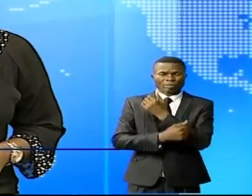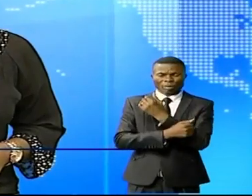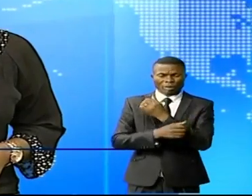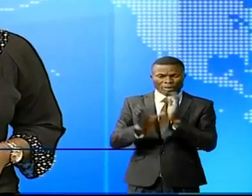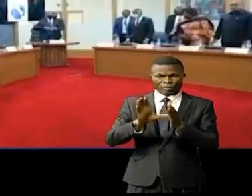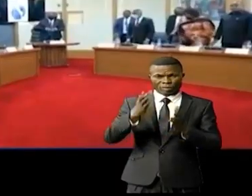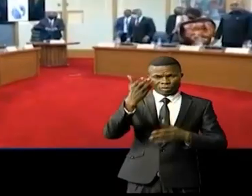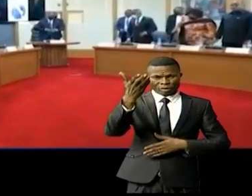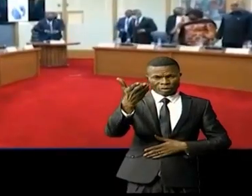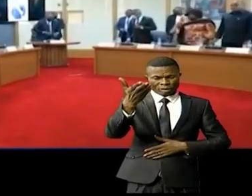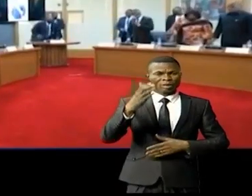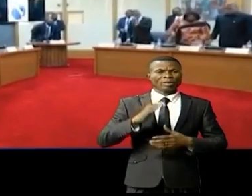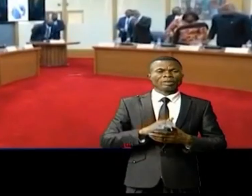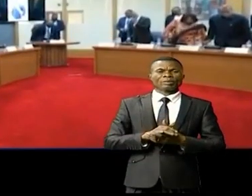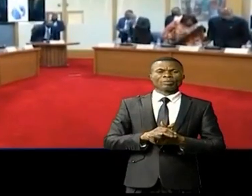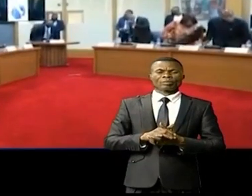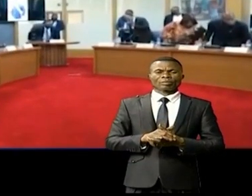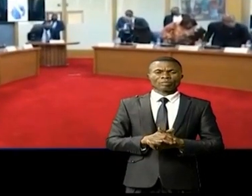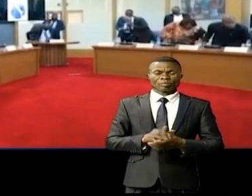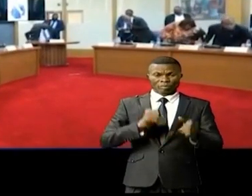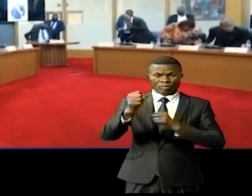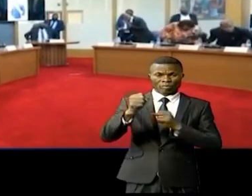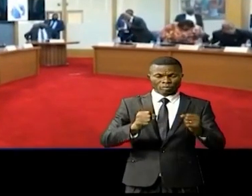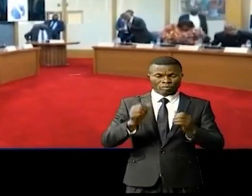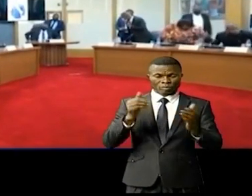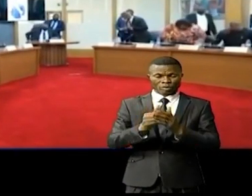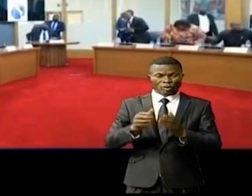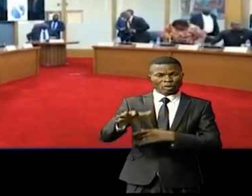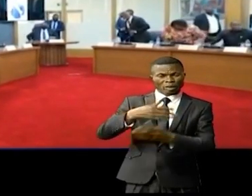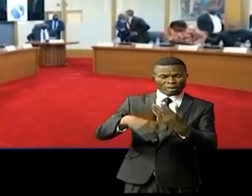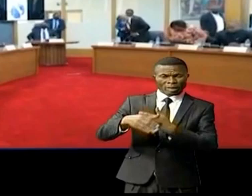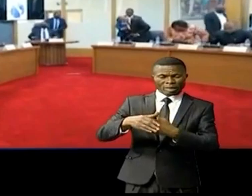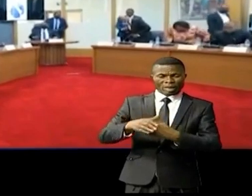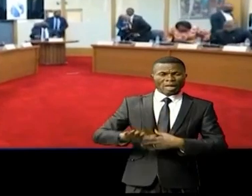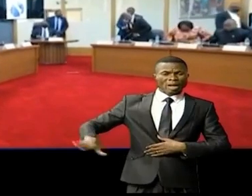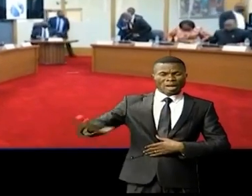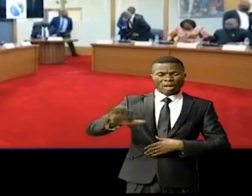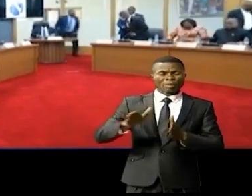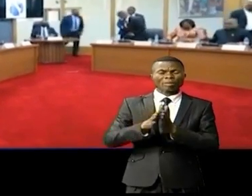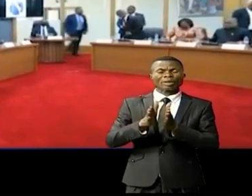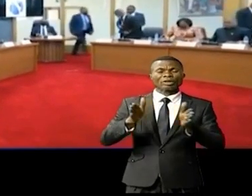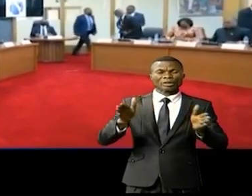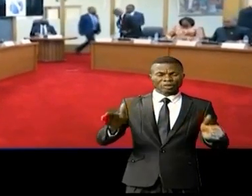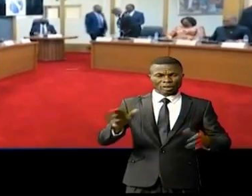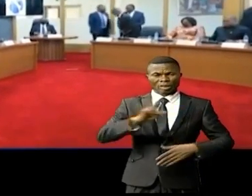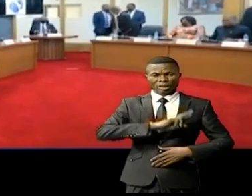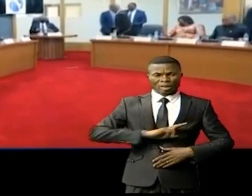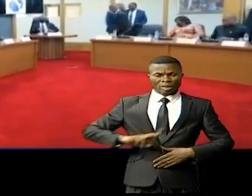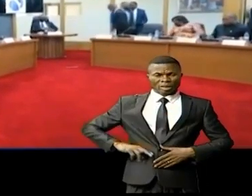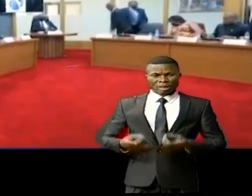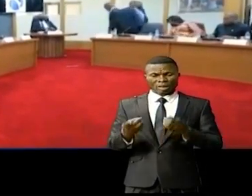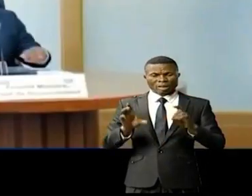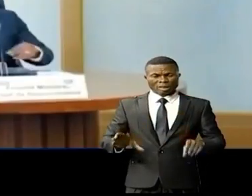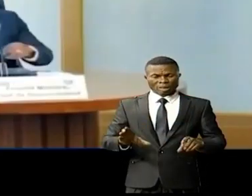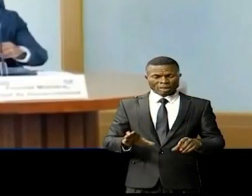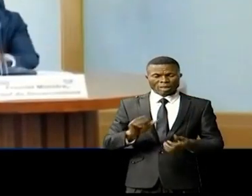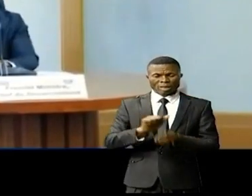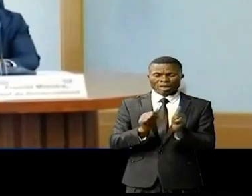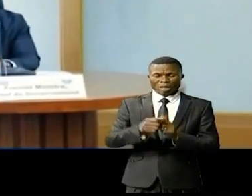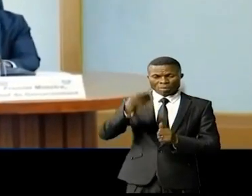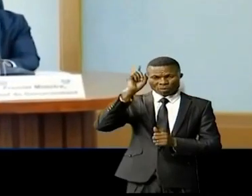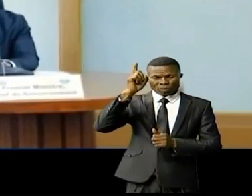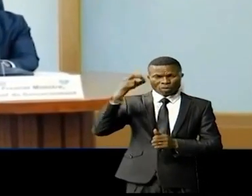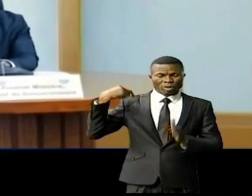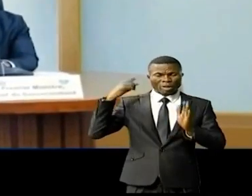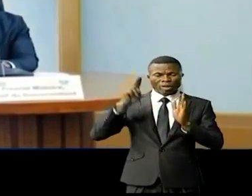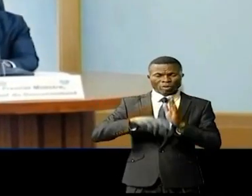pour le reportage. La lutte contre l'insécurité sur toute l'étendue de la République démocratique du Congo, priorité des priorités du gouvernement